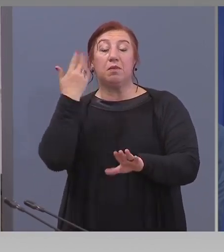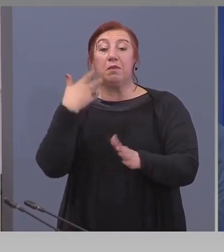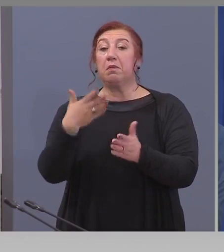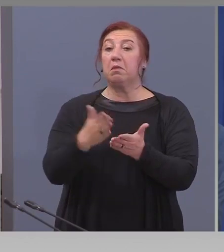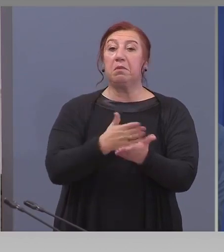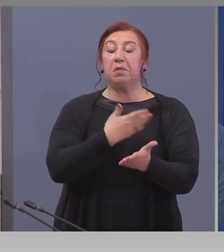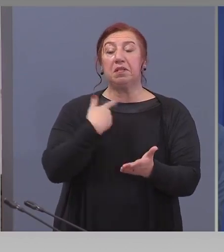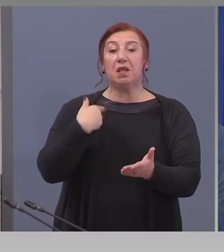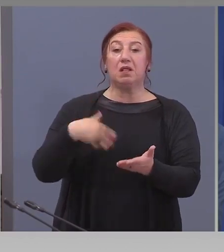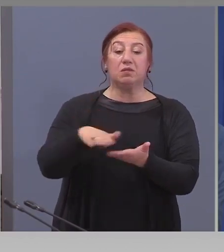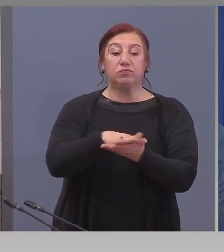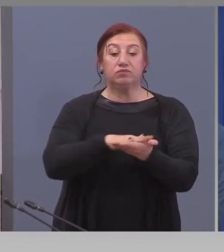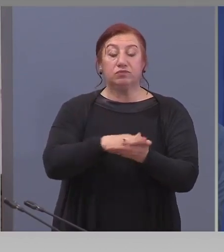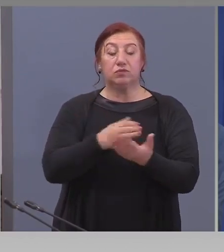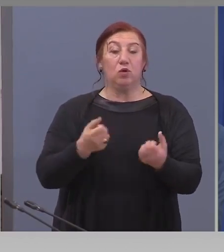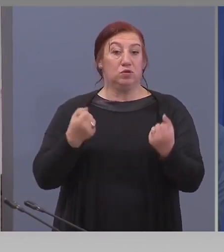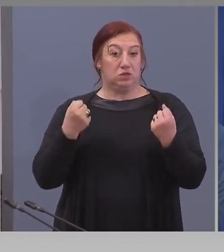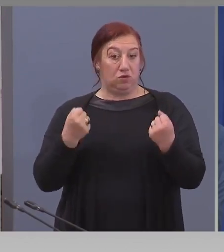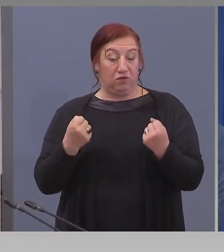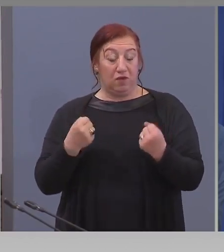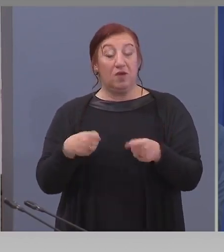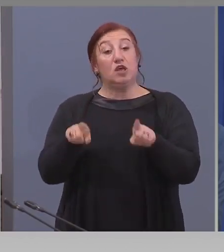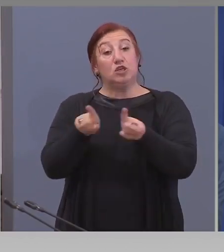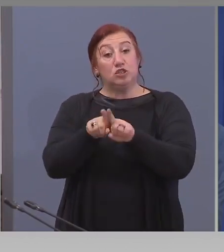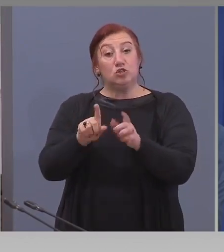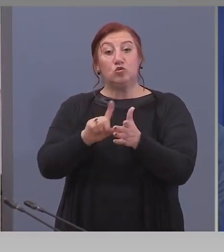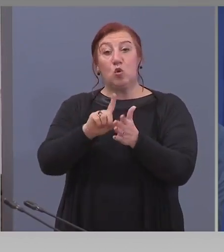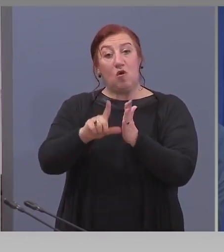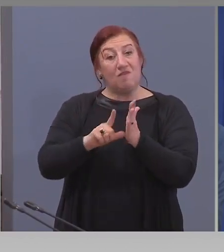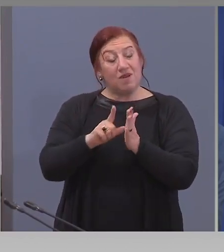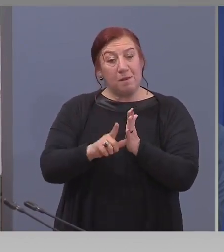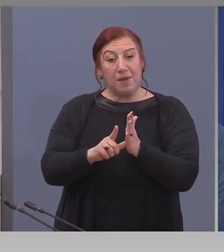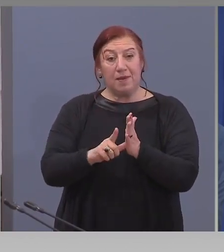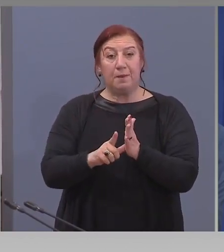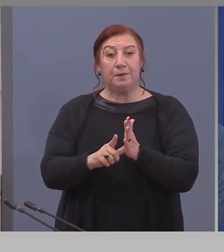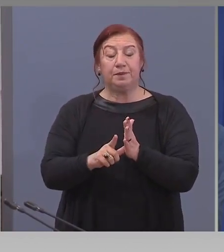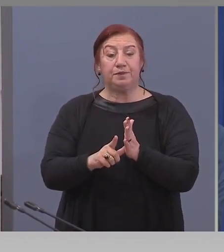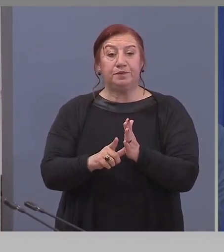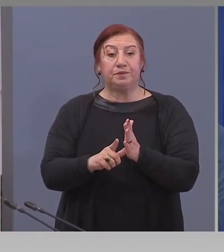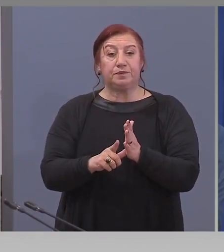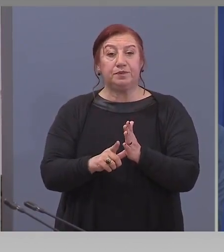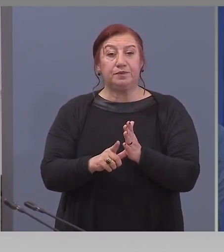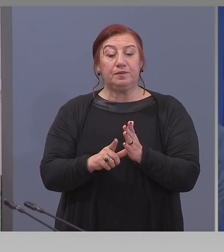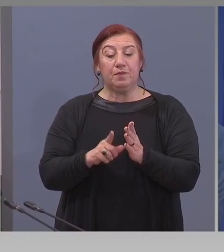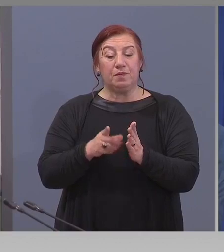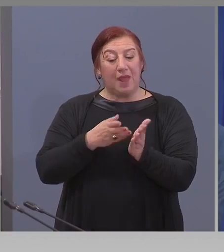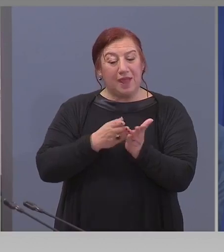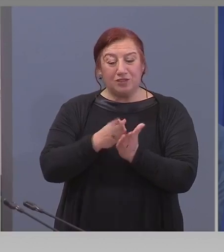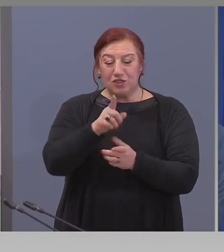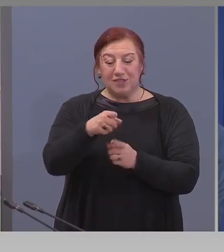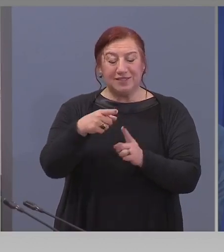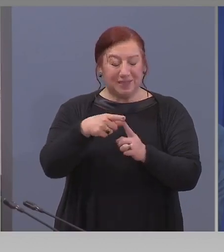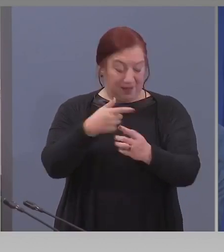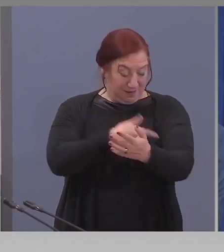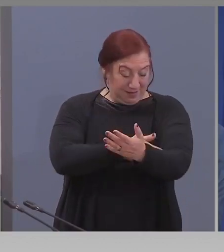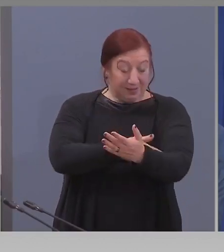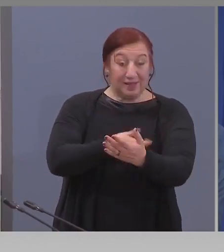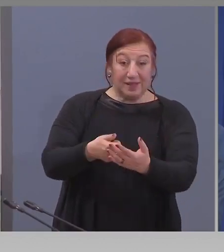инфекция. И също така чрез тях може да се